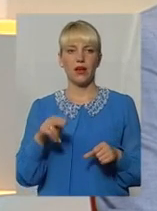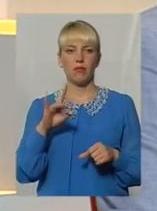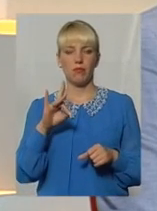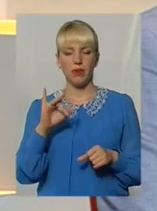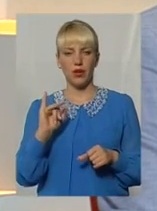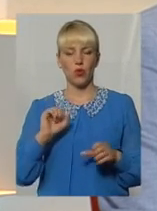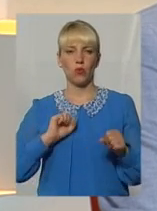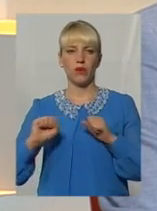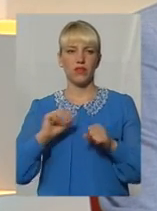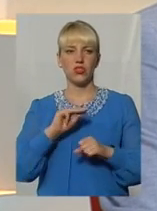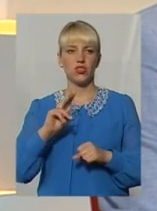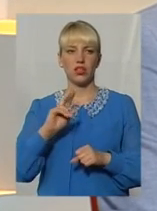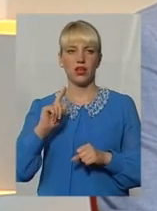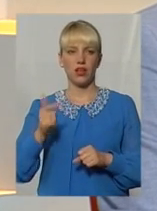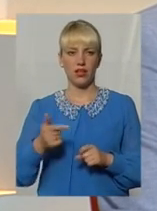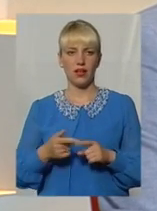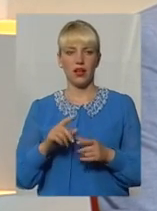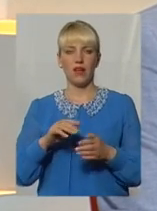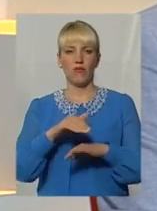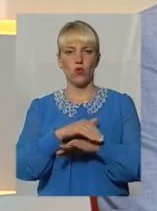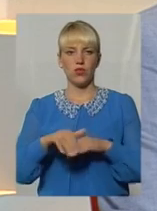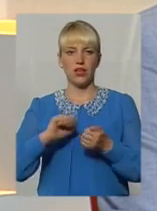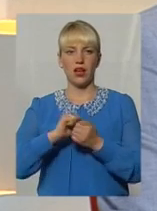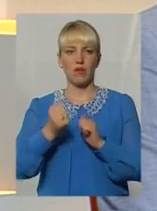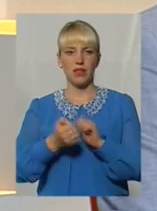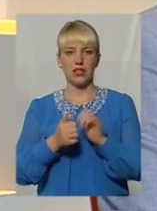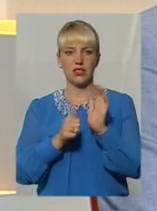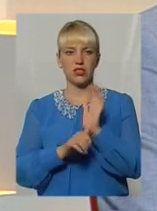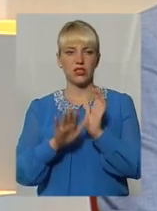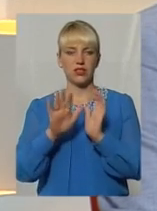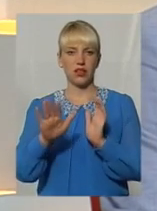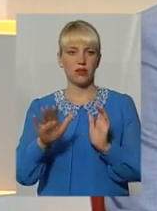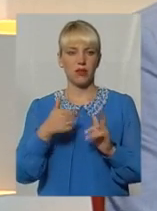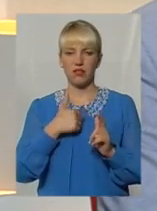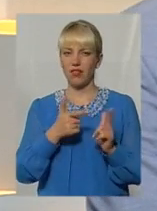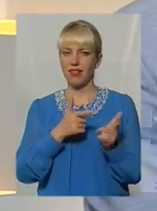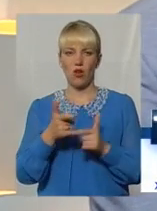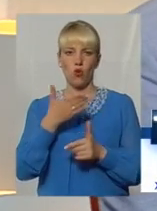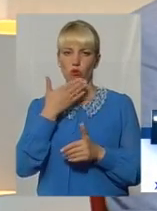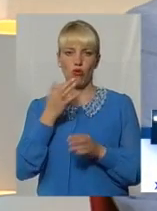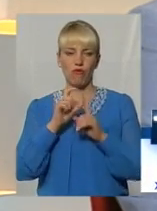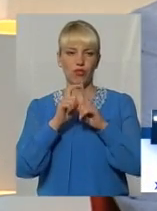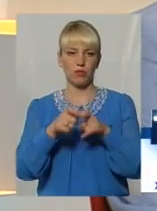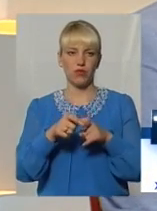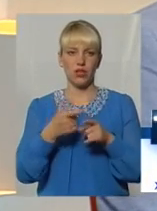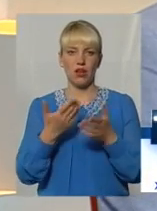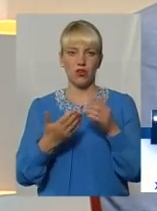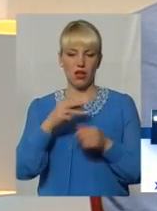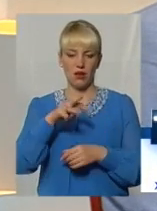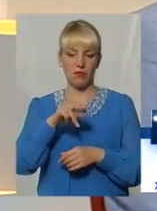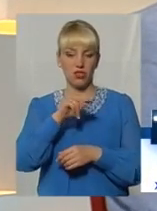господарстві є. За Кам'янецьку 65 не готовим сказати, тому що там МЧС-ники,